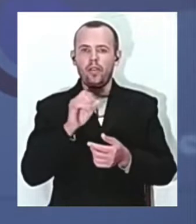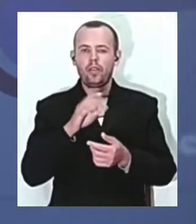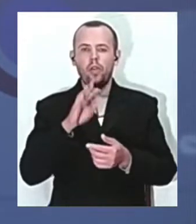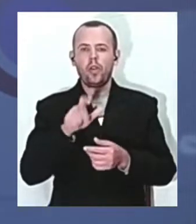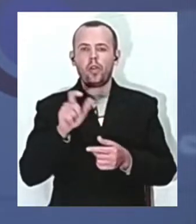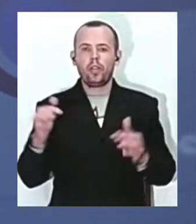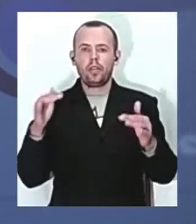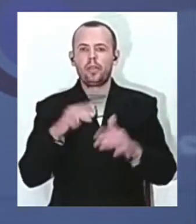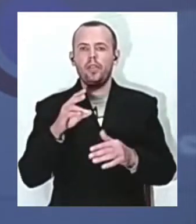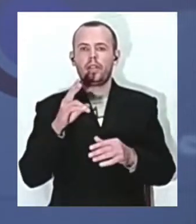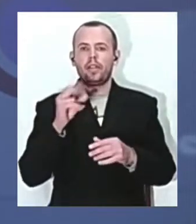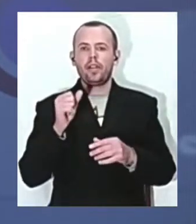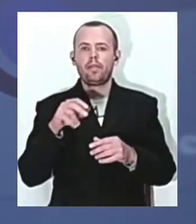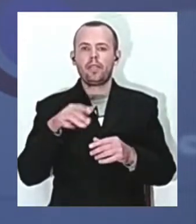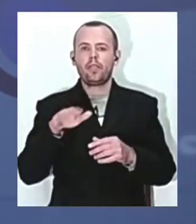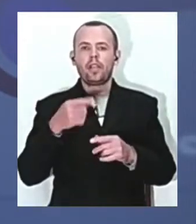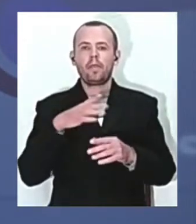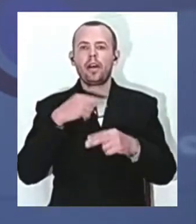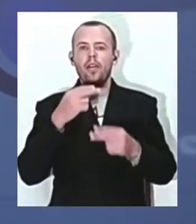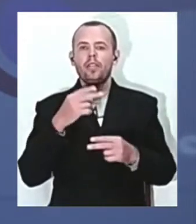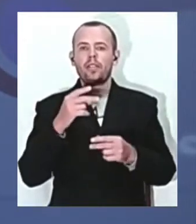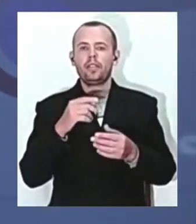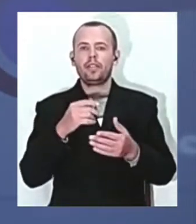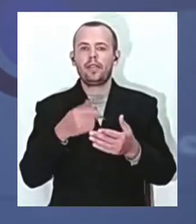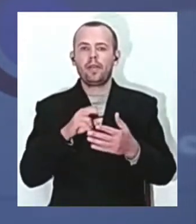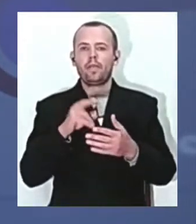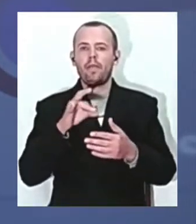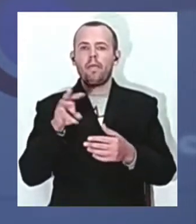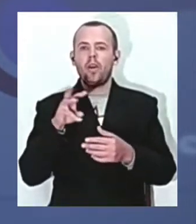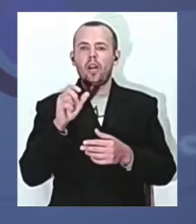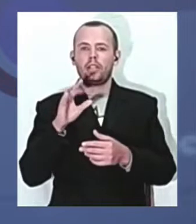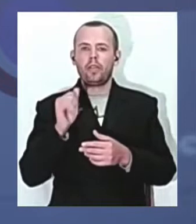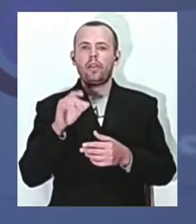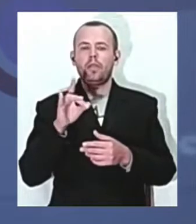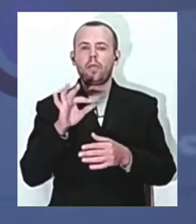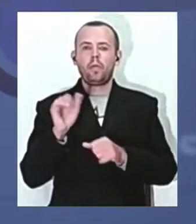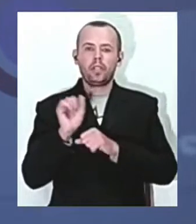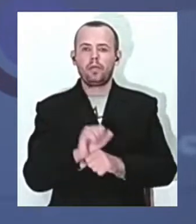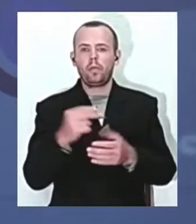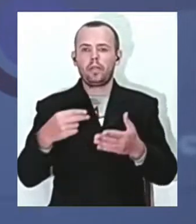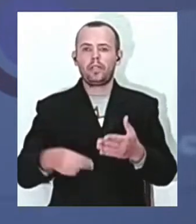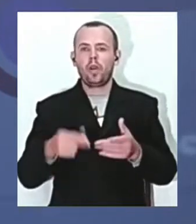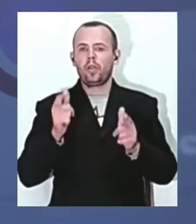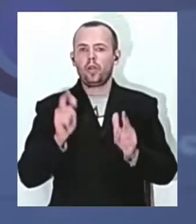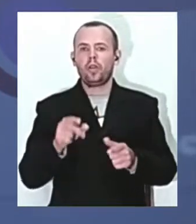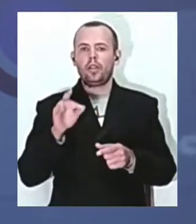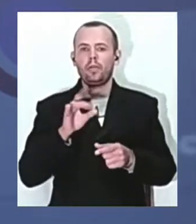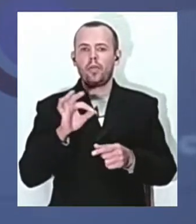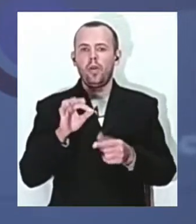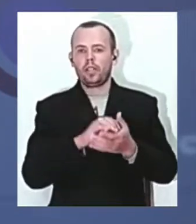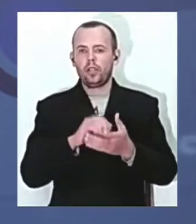площі. Це була реакція на заяву тодішнього прем'єра Миколи Азарова про призупинення підписання угоди про асоціацію з Європейським Союзом.